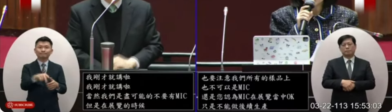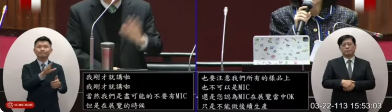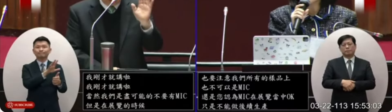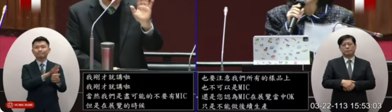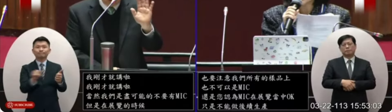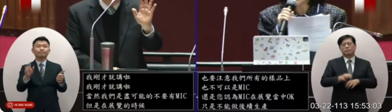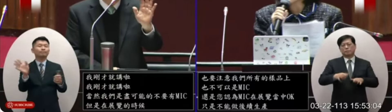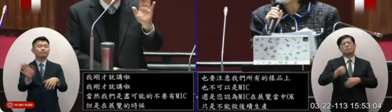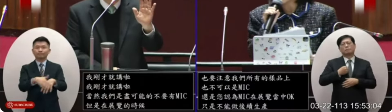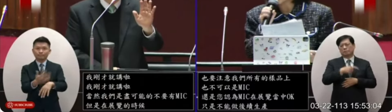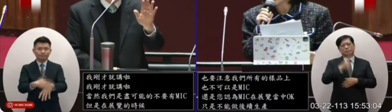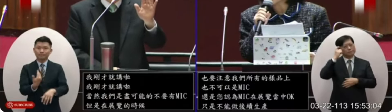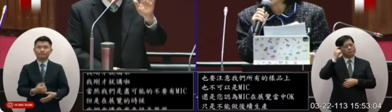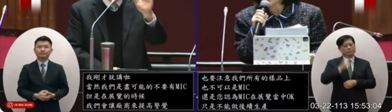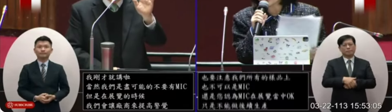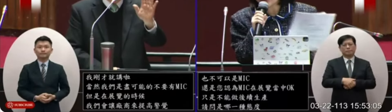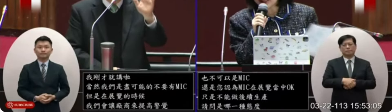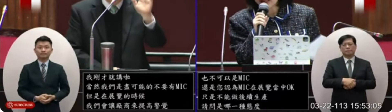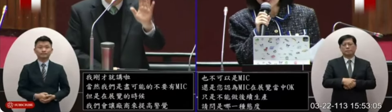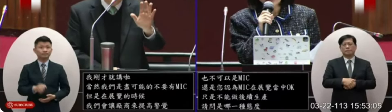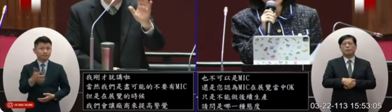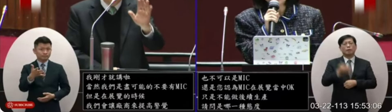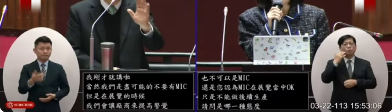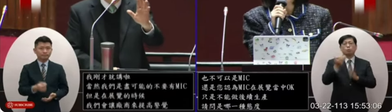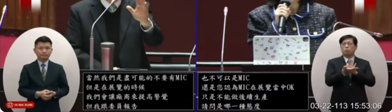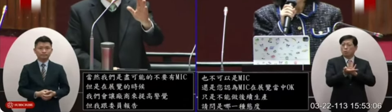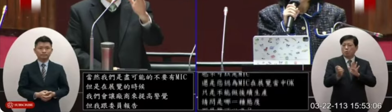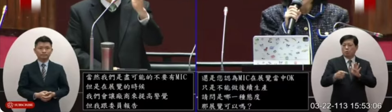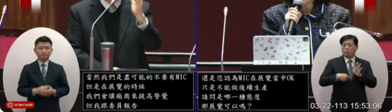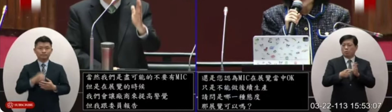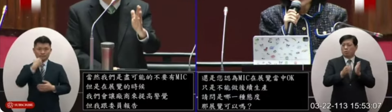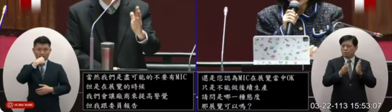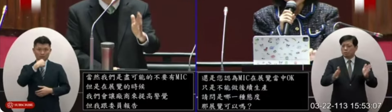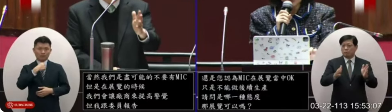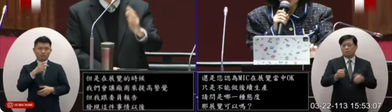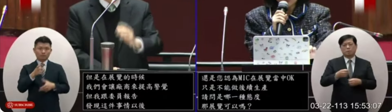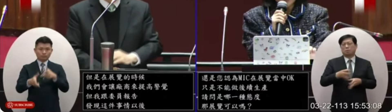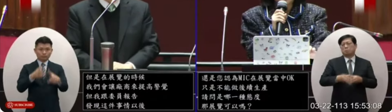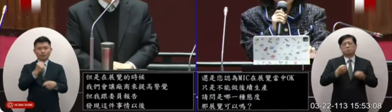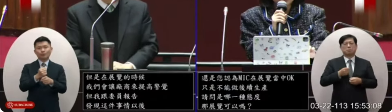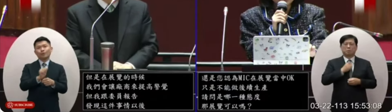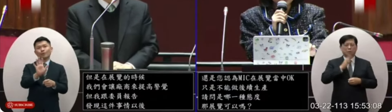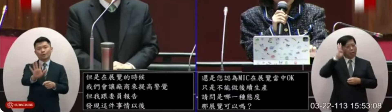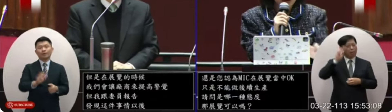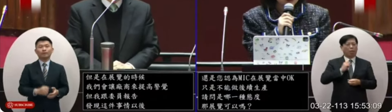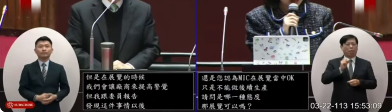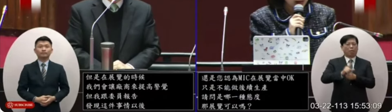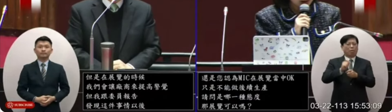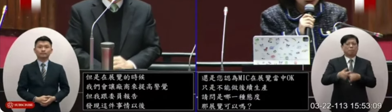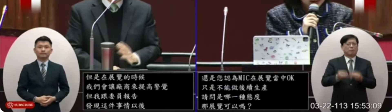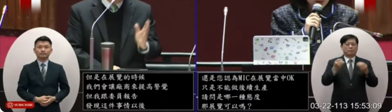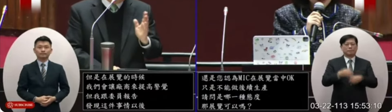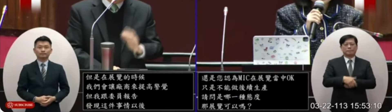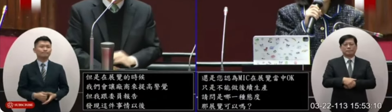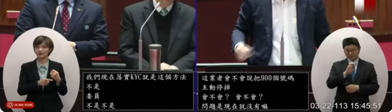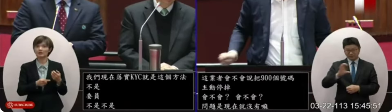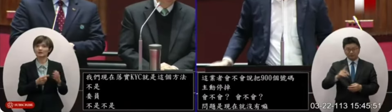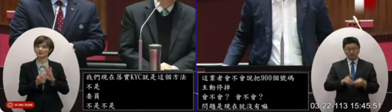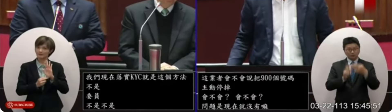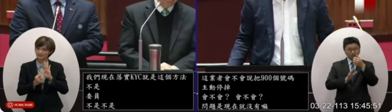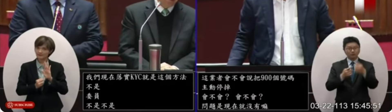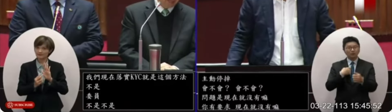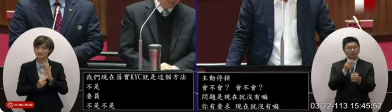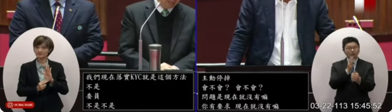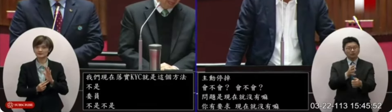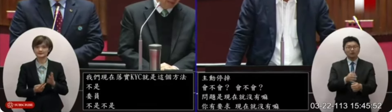使用了啦很多廠商不會再用因為已經有火場了已經有火場了是這個意思不需要了不需要